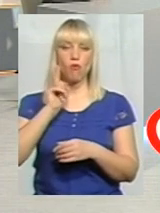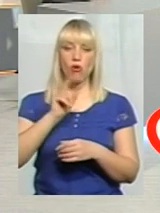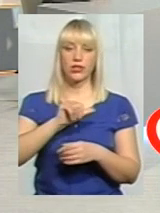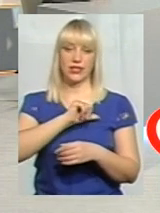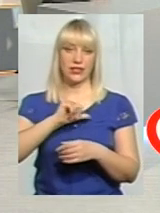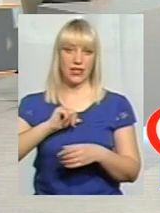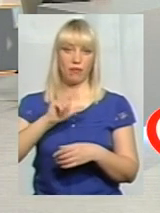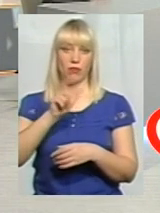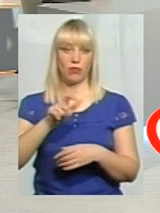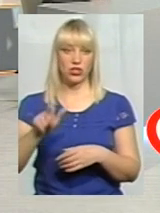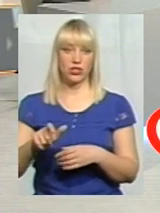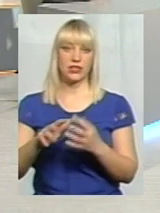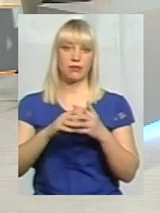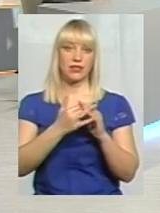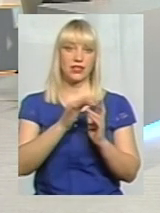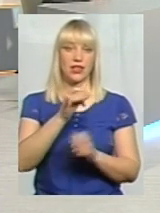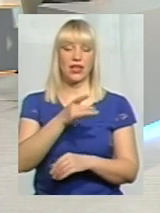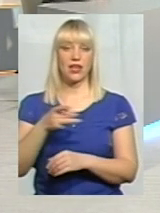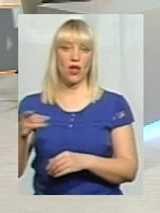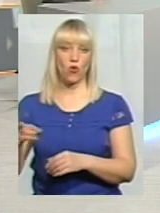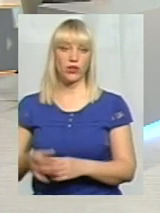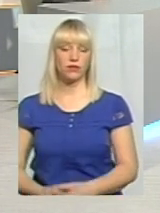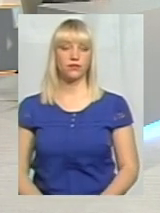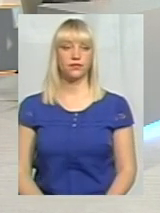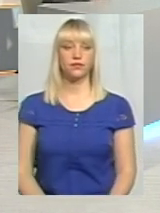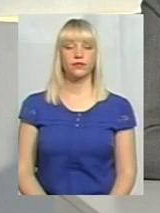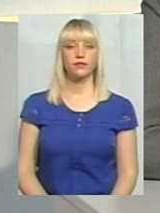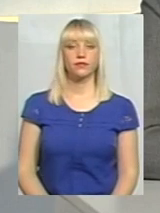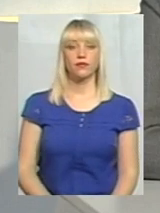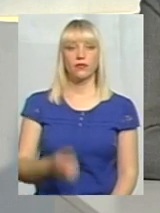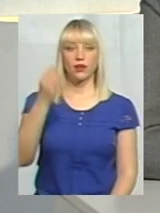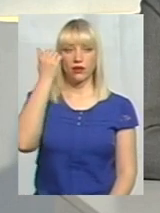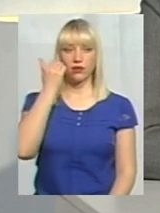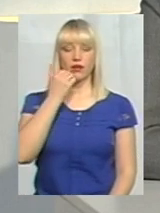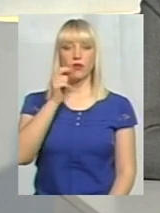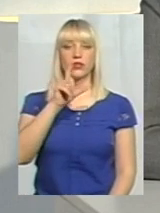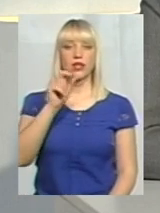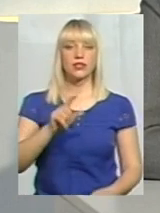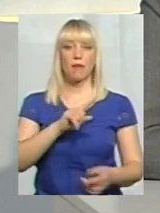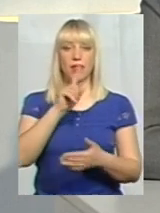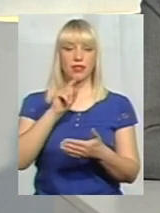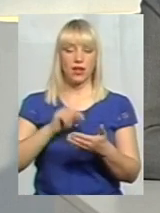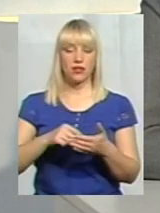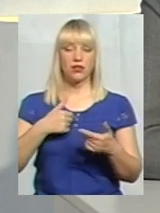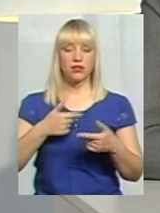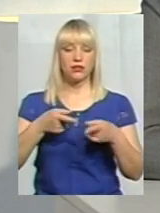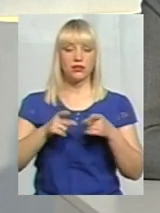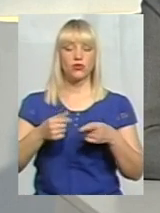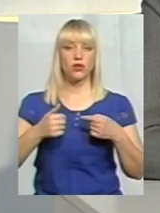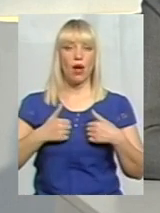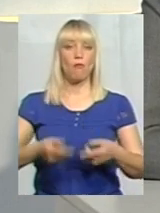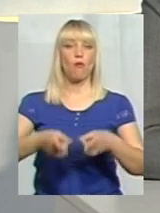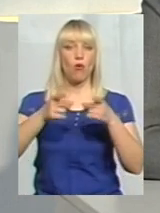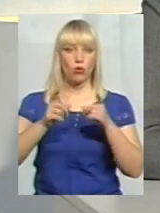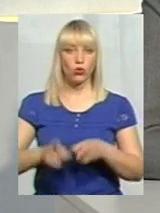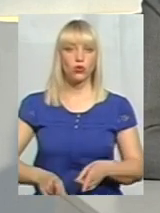районів. Дякую. Дякую за запитання. Дійсно, я погоджуюся, що основні фестивалі